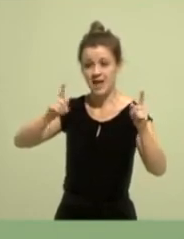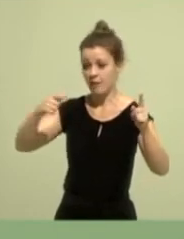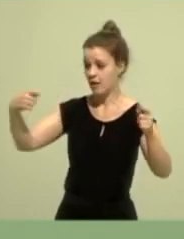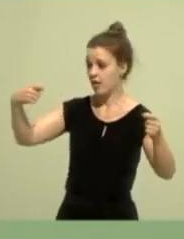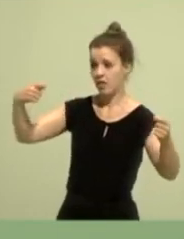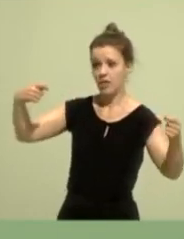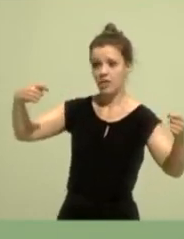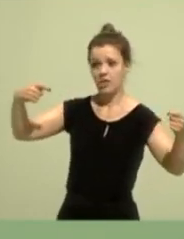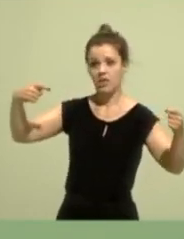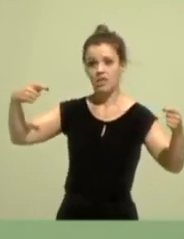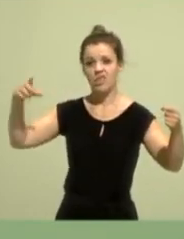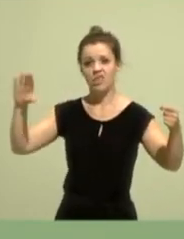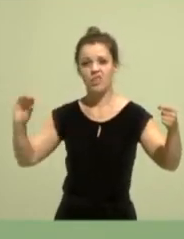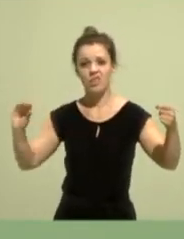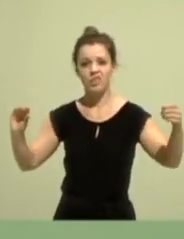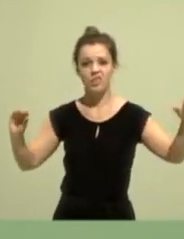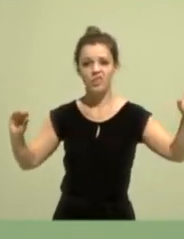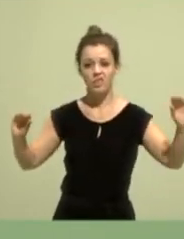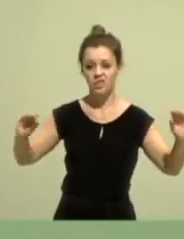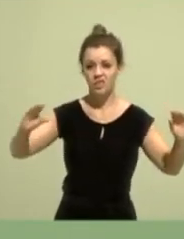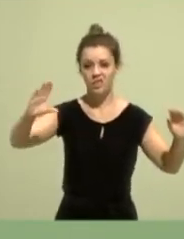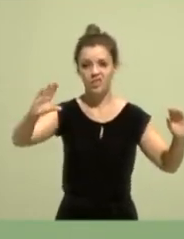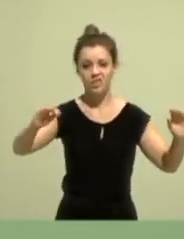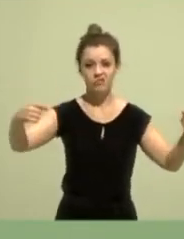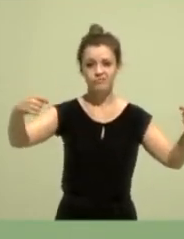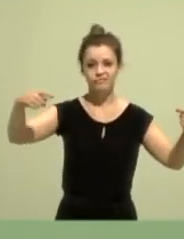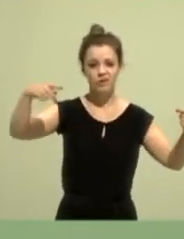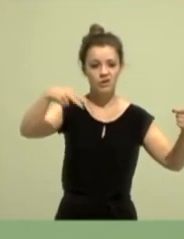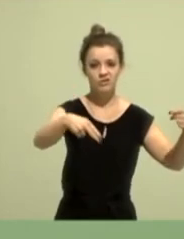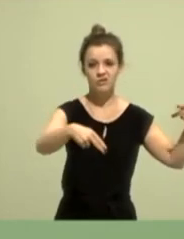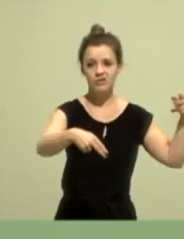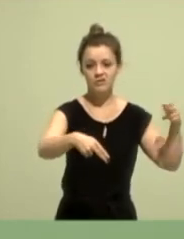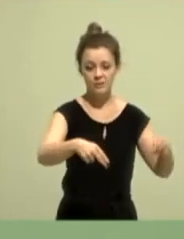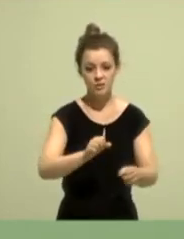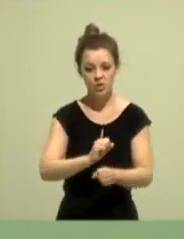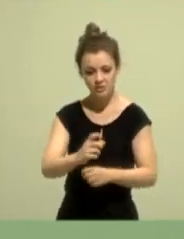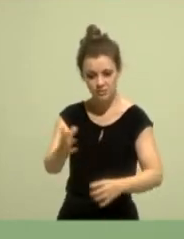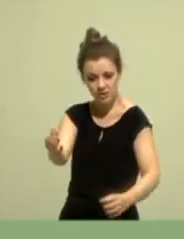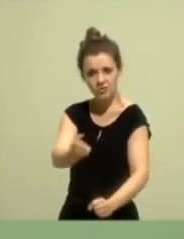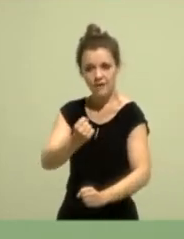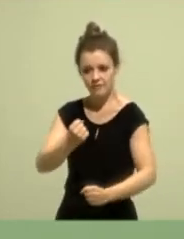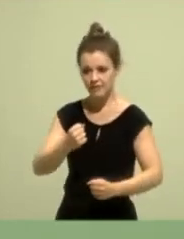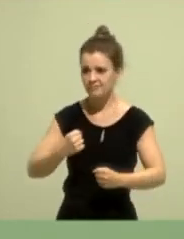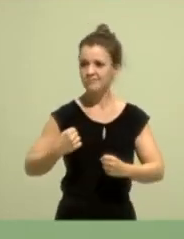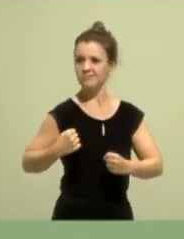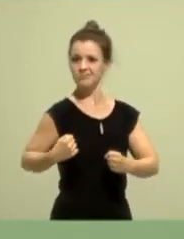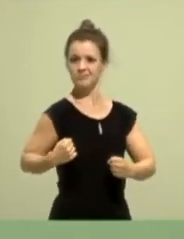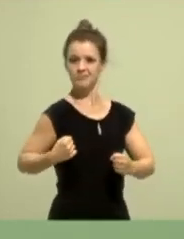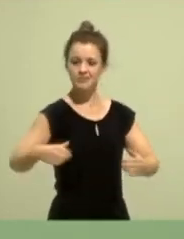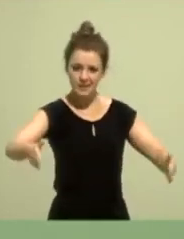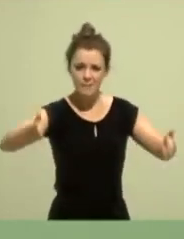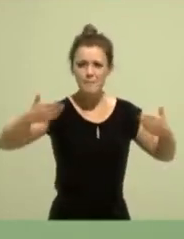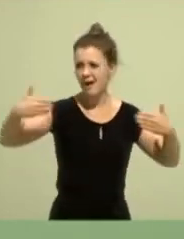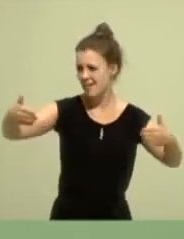Zeit trotzdem hinzukriegen, dass wir da ganz Großes leisten können in der Sichtbarkeit, in der Kampagnenfähigkeit,